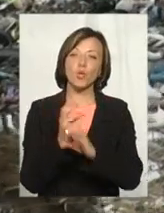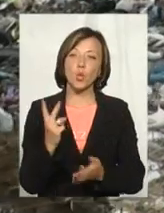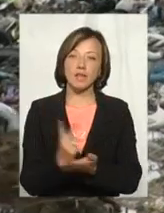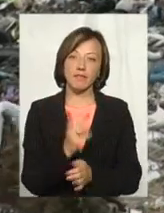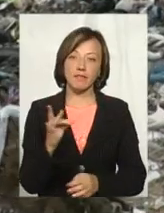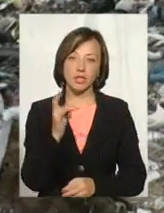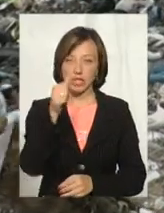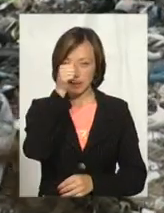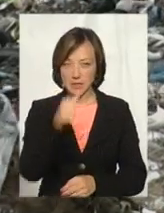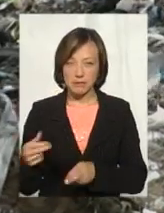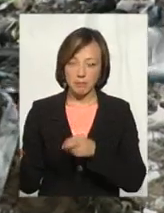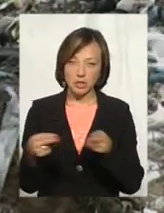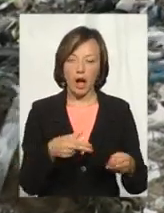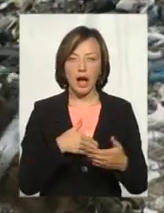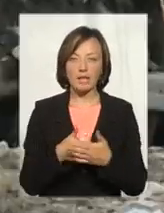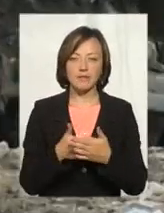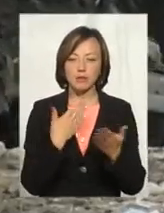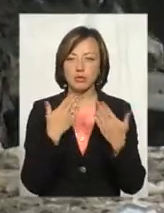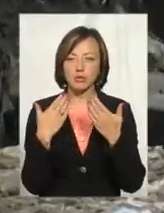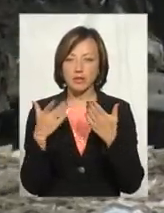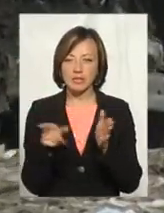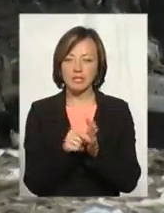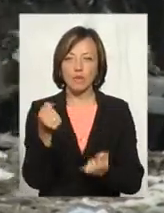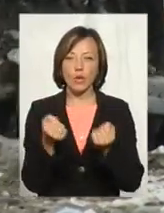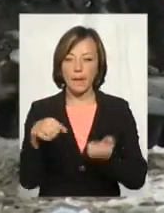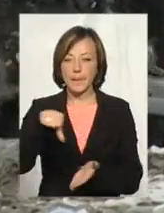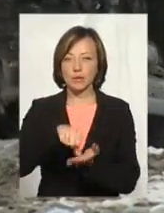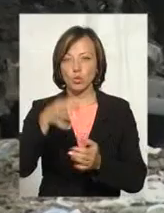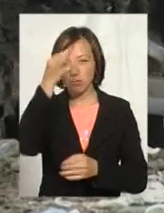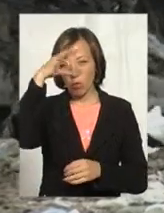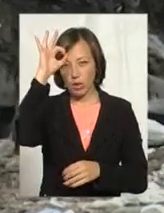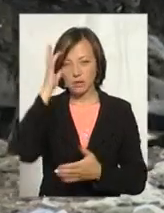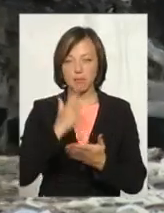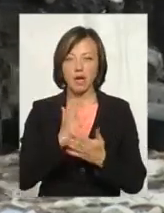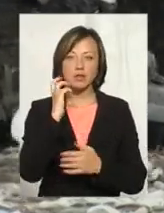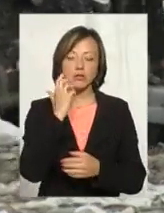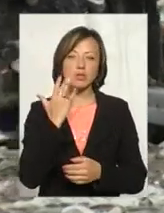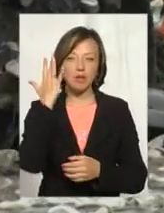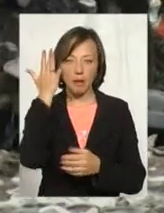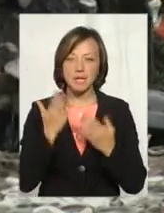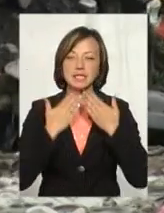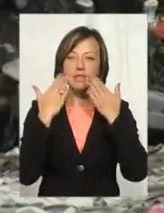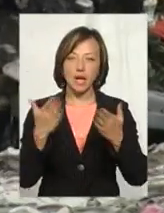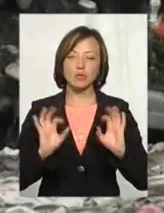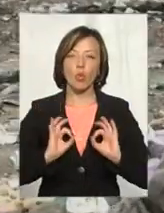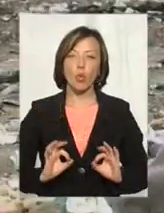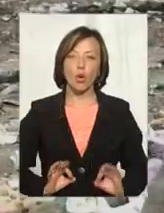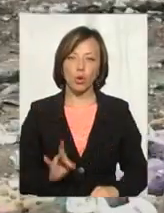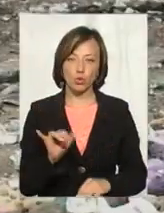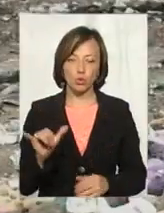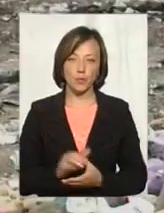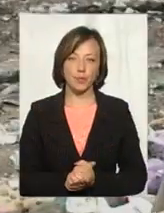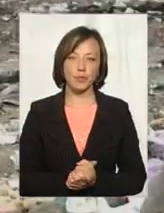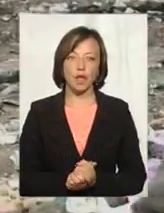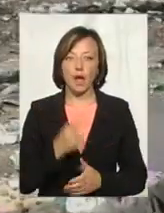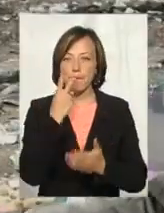місяць сюди приїздили. Активісти навіть поспілкувалися з водіями в присутності поліції і мають серйозні наміри звертатися в прокуратуру. Бачили